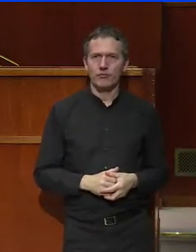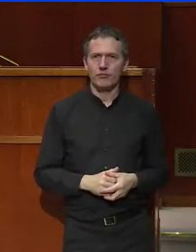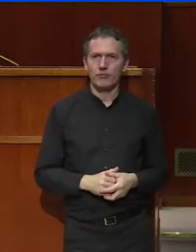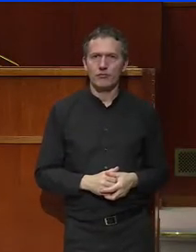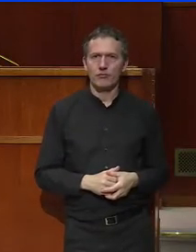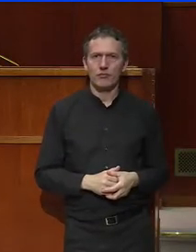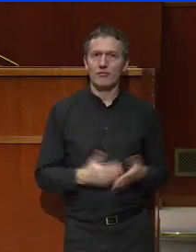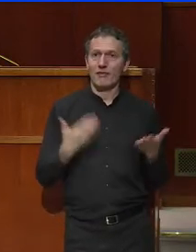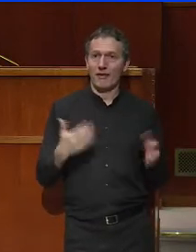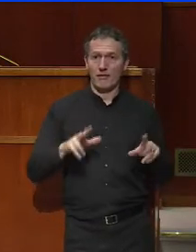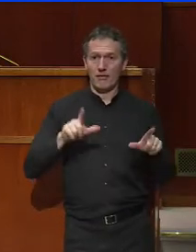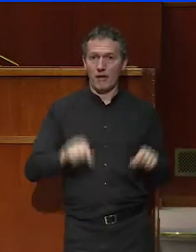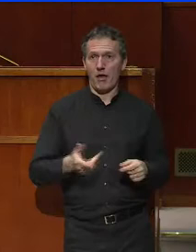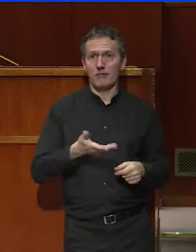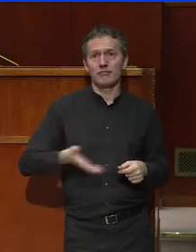Ils seront là.